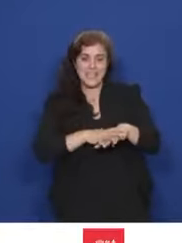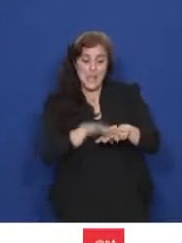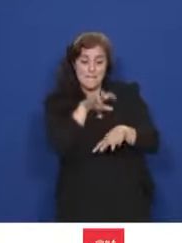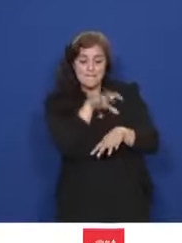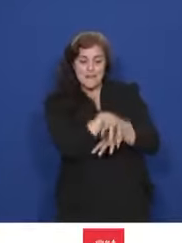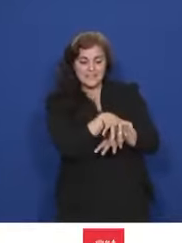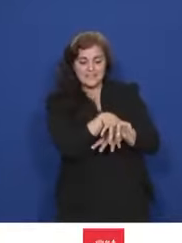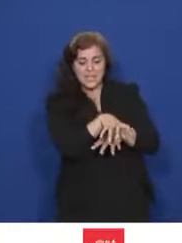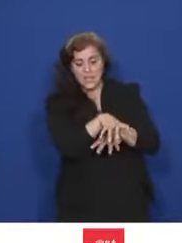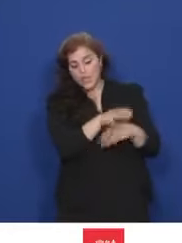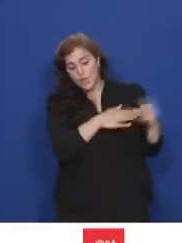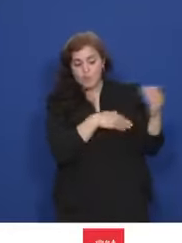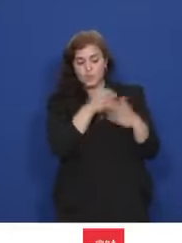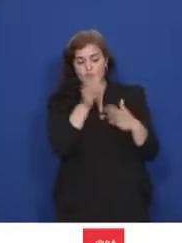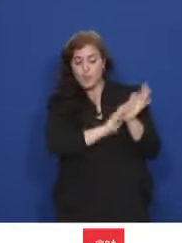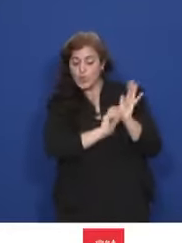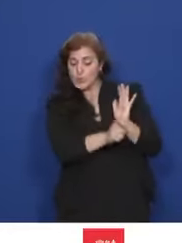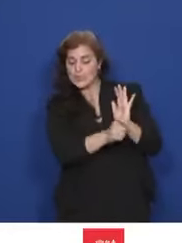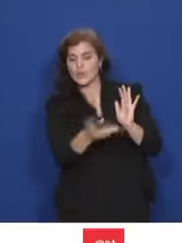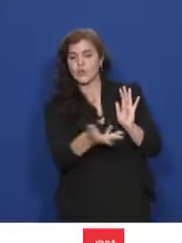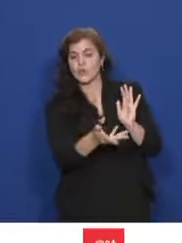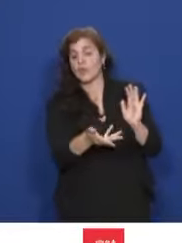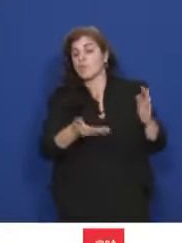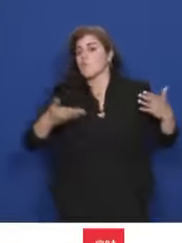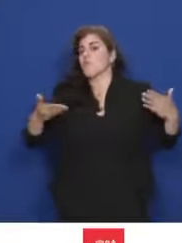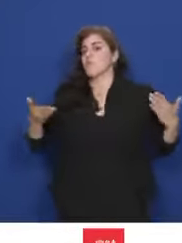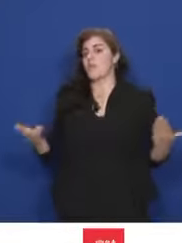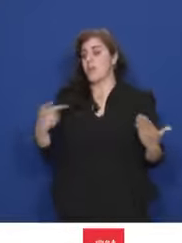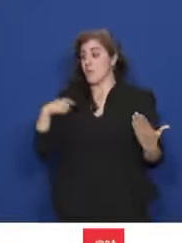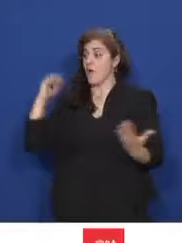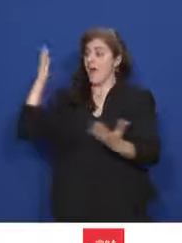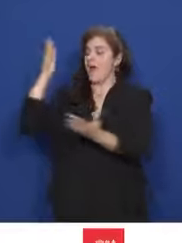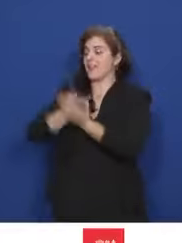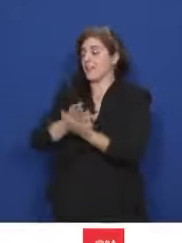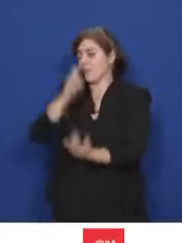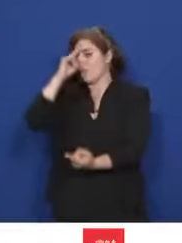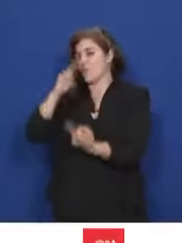quartier de l'Île-Sud. Donc voilà ce que je voulais dire dans cette brève intervention.